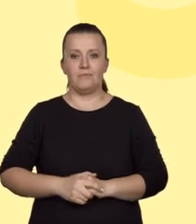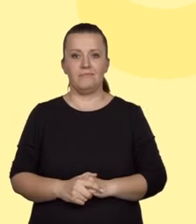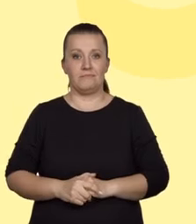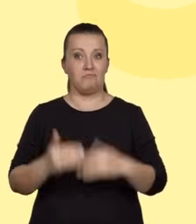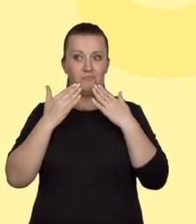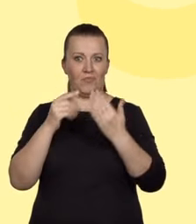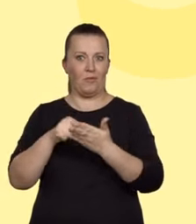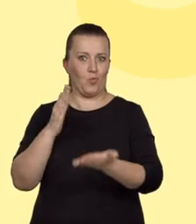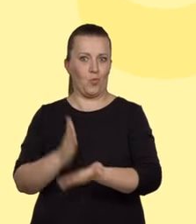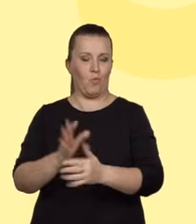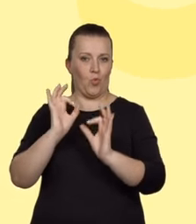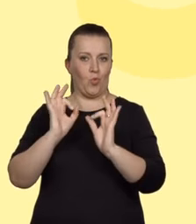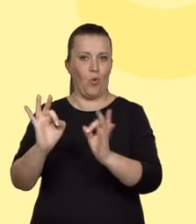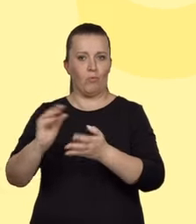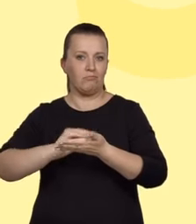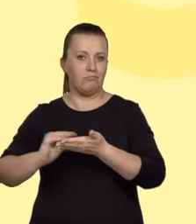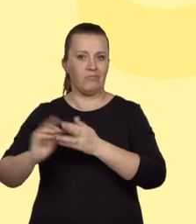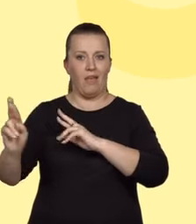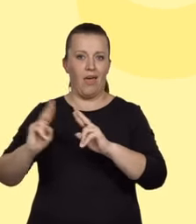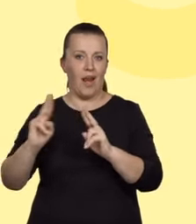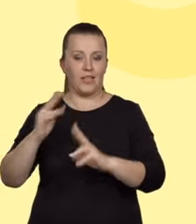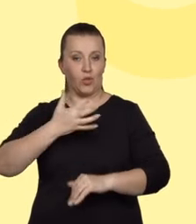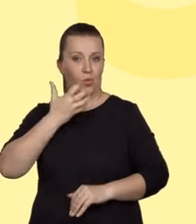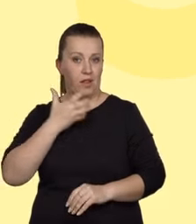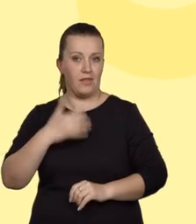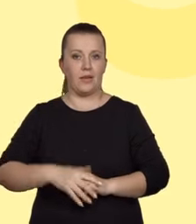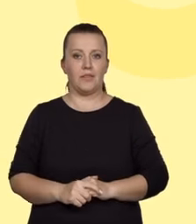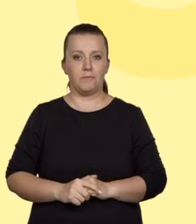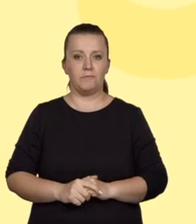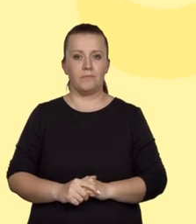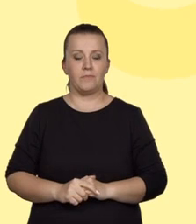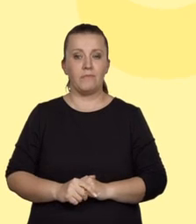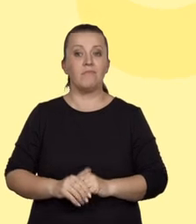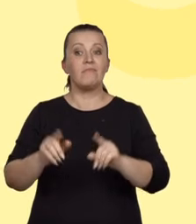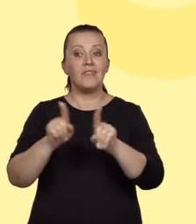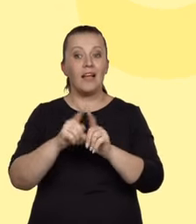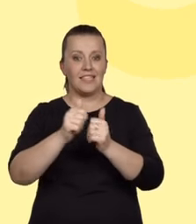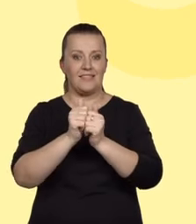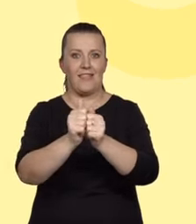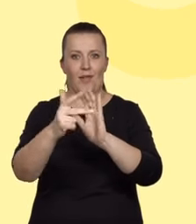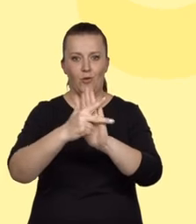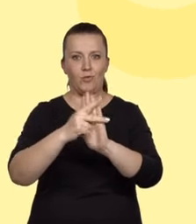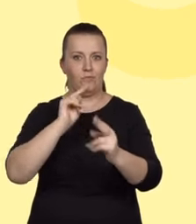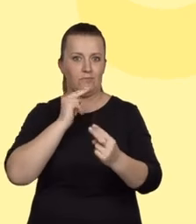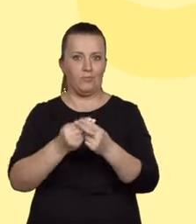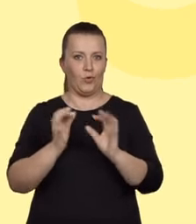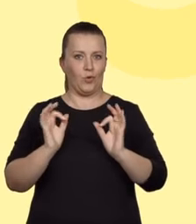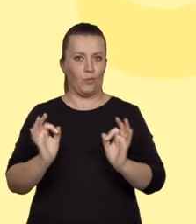napisaliśmy poprawnie równanie reakcji utleniania. Udzieliliśmy zatem poprawnej odpowiedzi na zadanie 18.